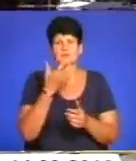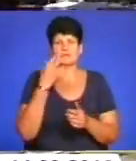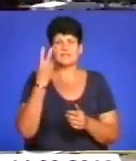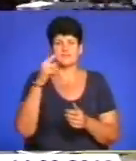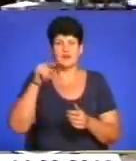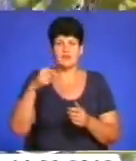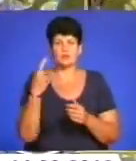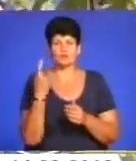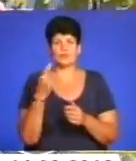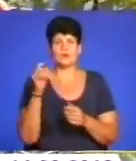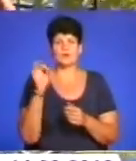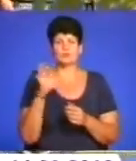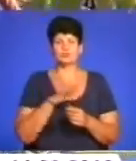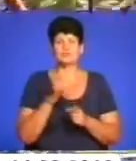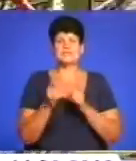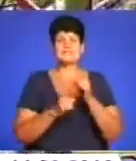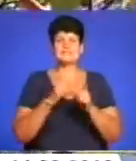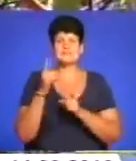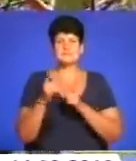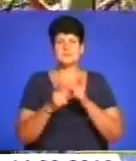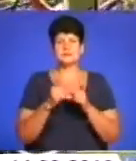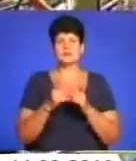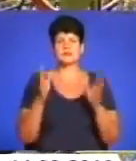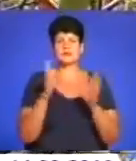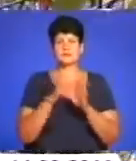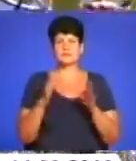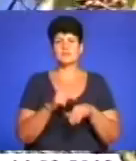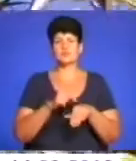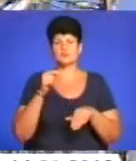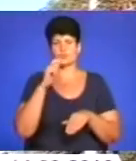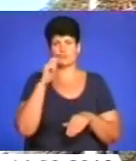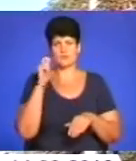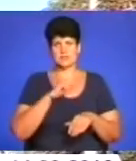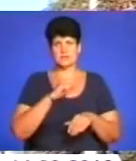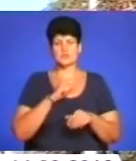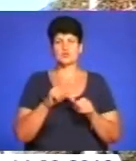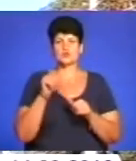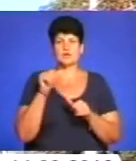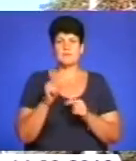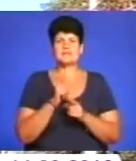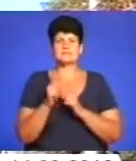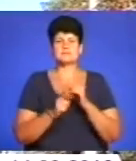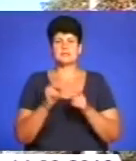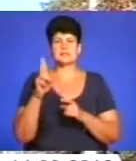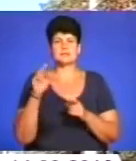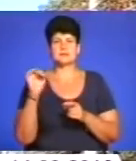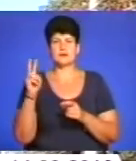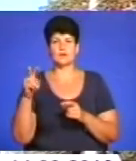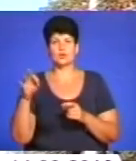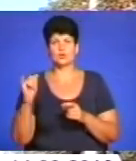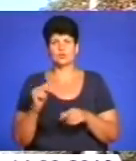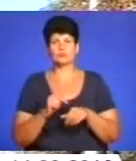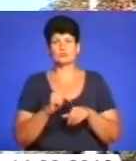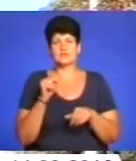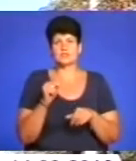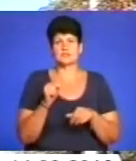градуса відбулися зміни кліматичних потоків, які відчутні і в Україні. Зокрема, зміна циклонної діяльності клімату позначилася